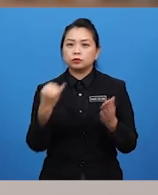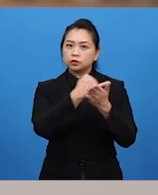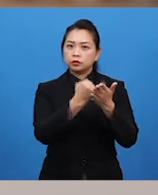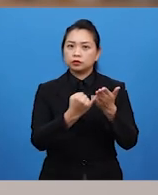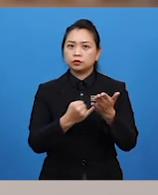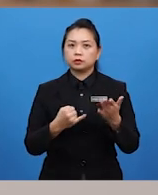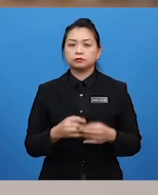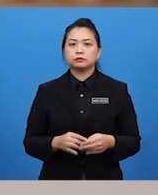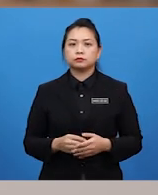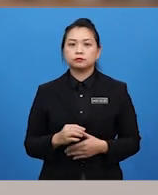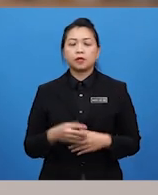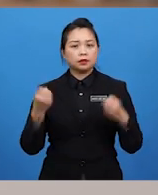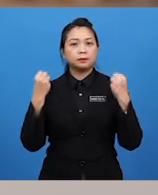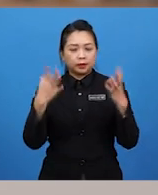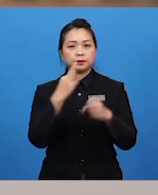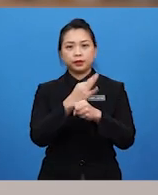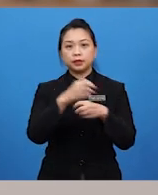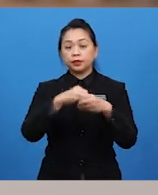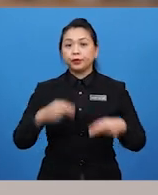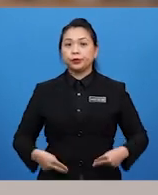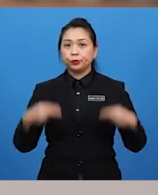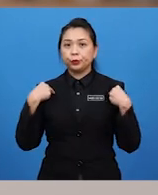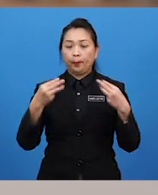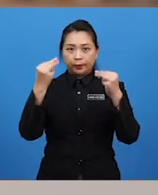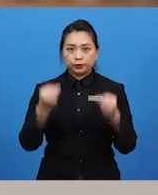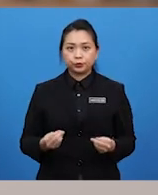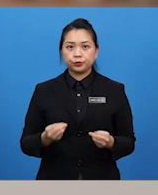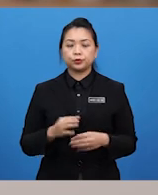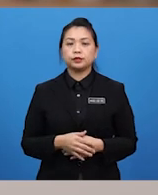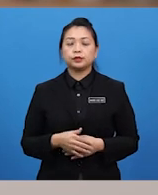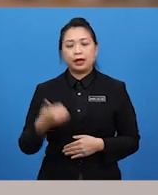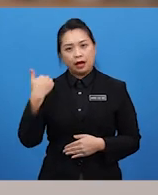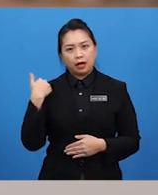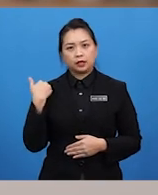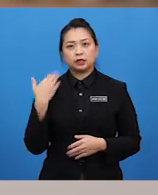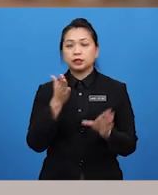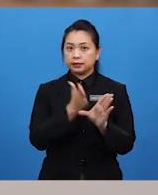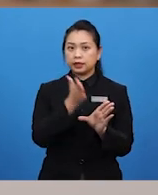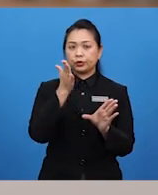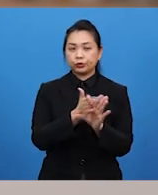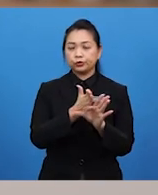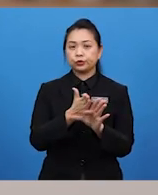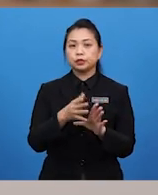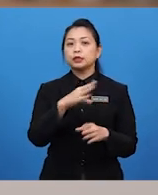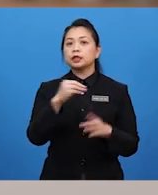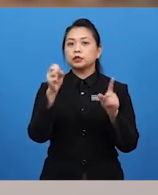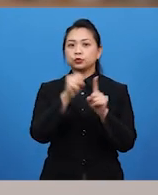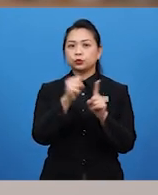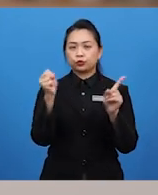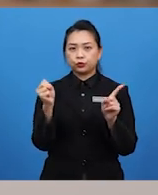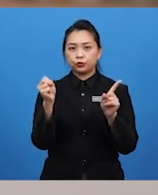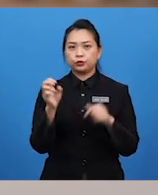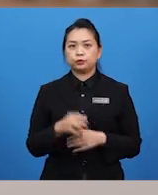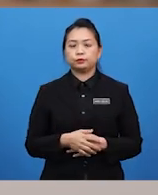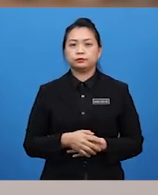seni visual ini mempunyai peranan dalam kehidupan manusia yang merangkumi psikologi dan juga sosiologi. Betul